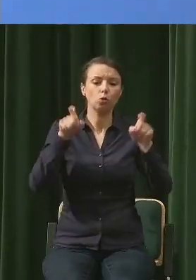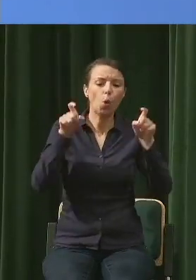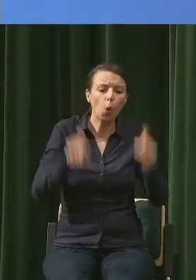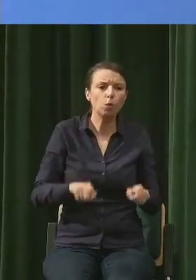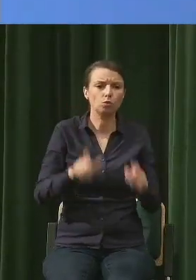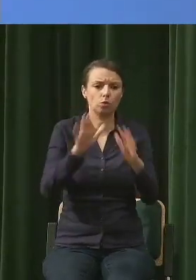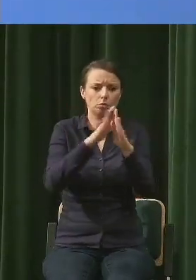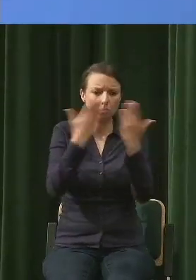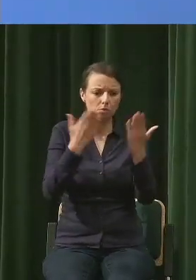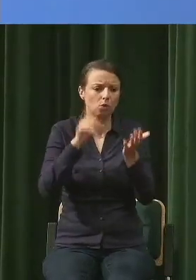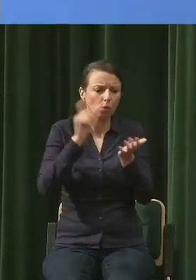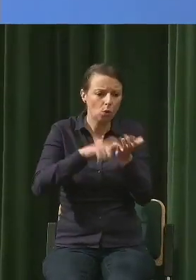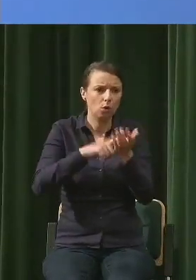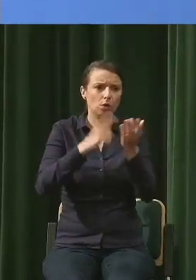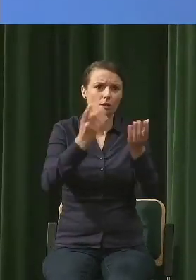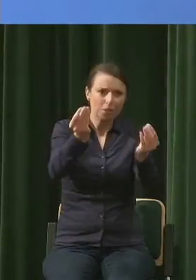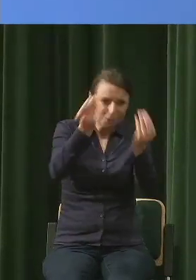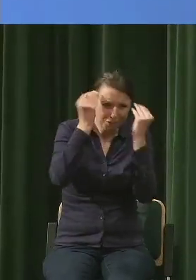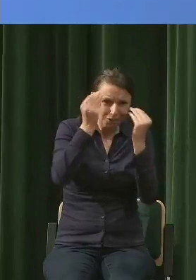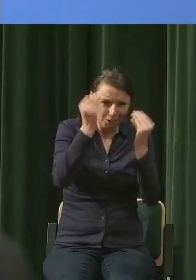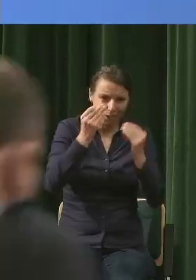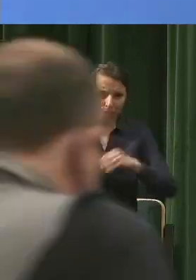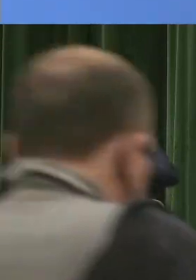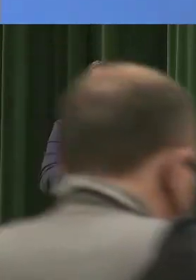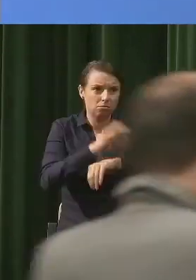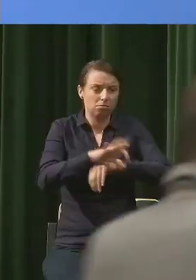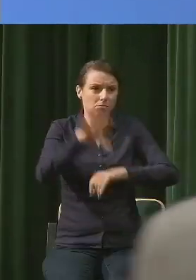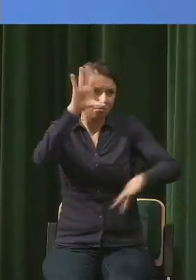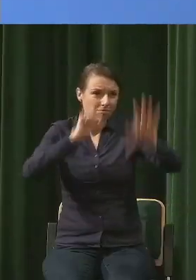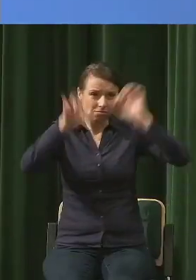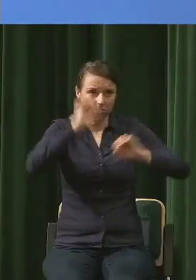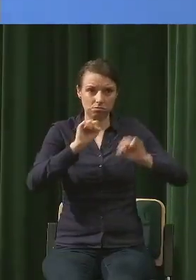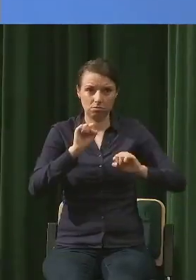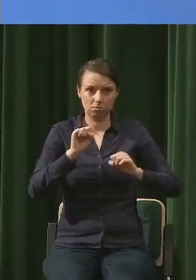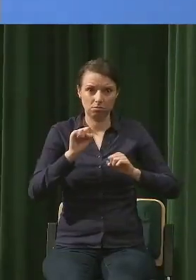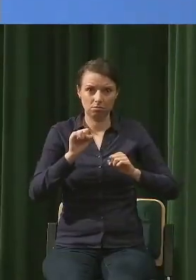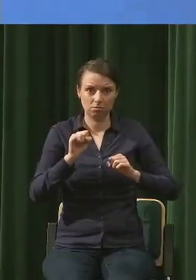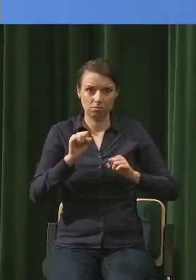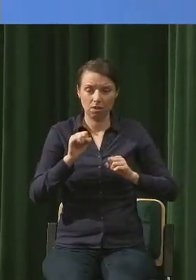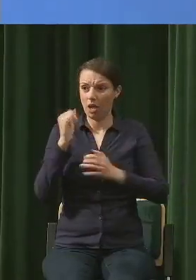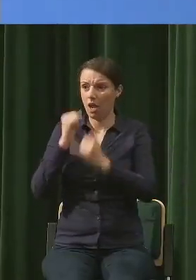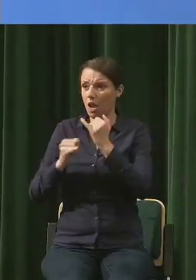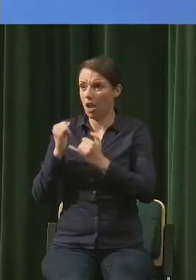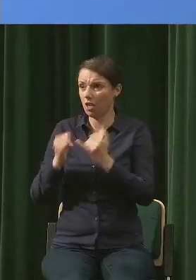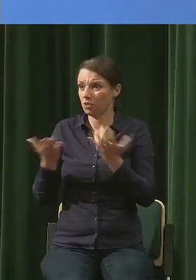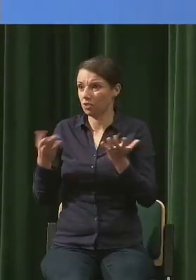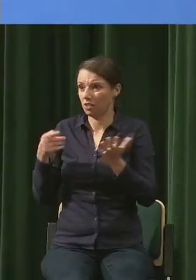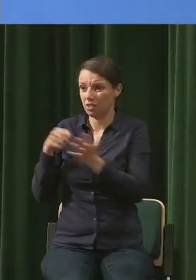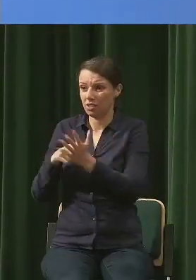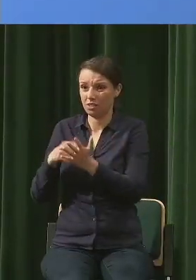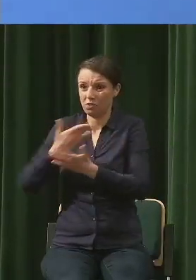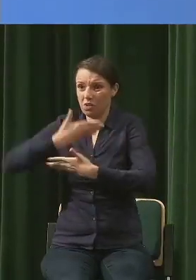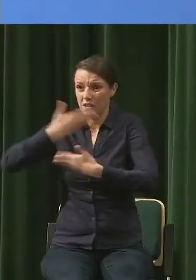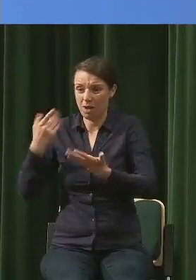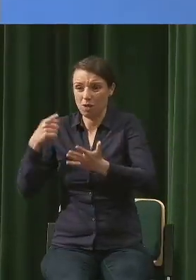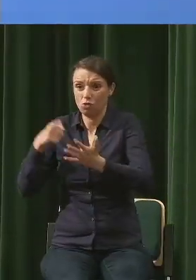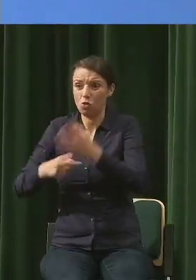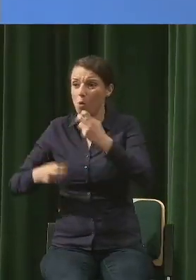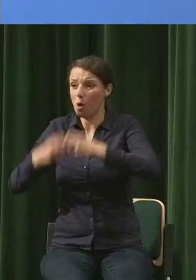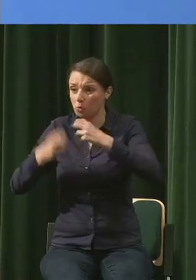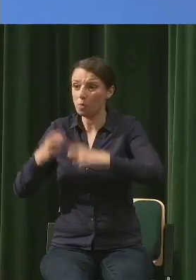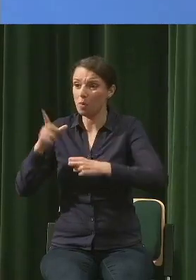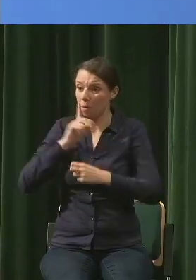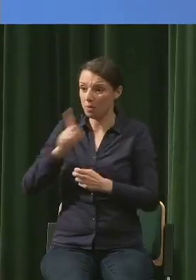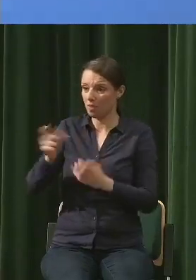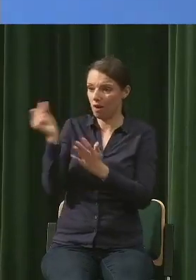ból. Nie ma tego. Więc wyjątkowo źle zdali studenci. Jestem